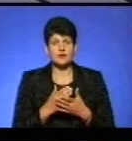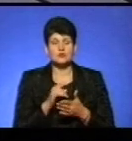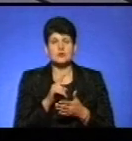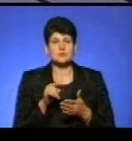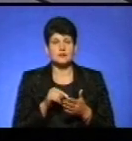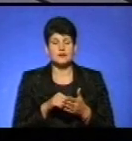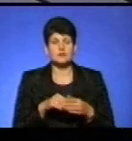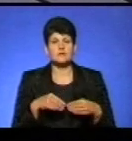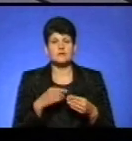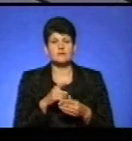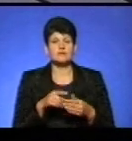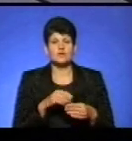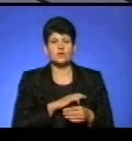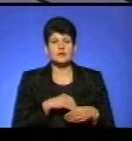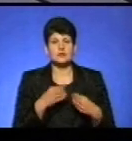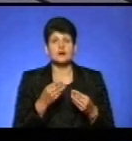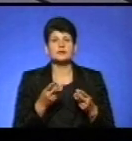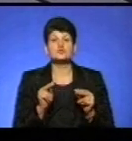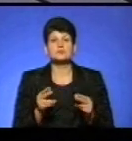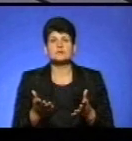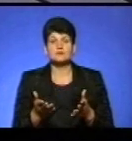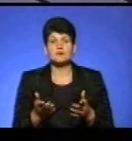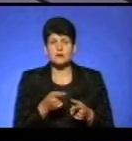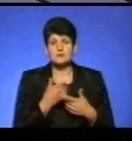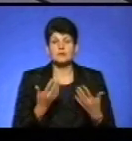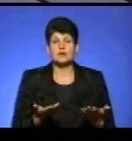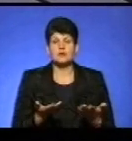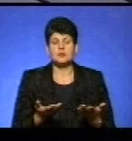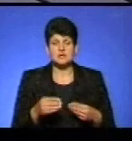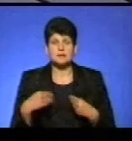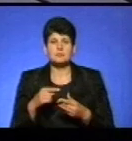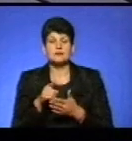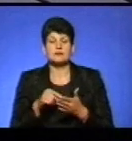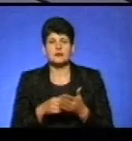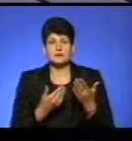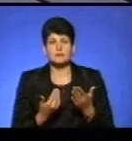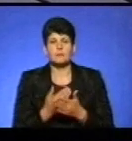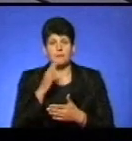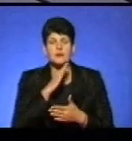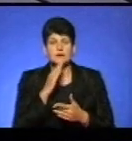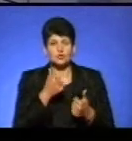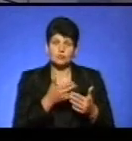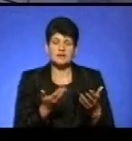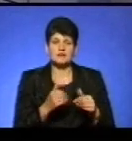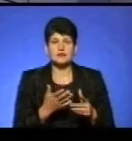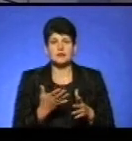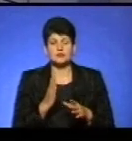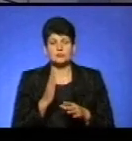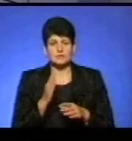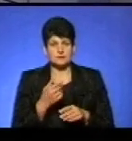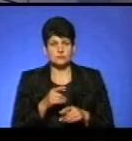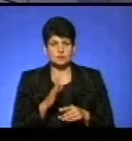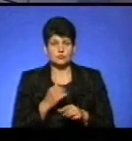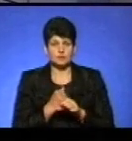знову ті самі вихователі запитання. А де справедливість? А її немає. Ми задаємо питання тоді знову ж батькам. Добре, тоді давайте, якщо ми так робимо, і